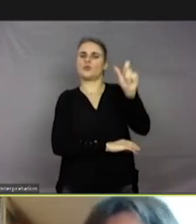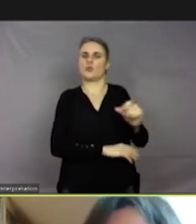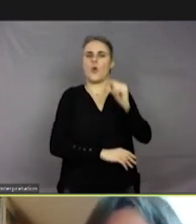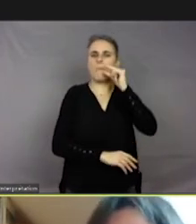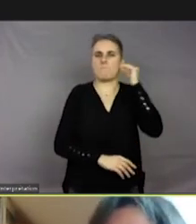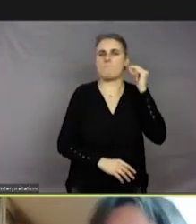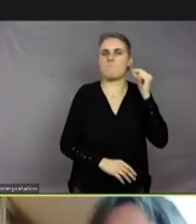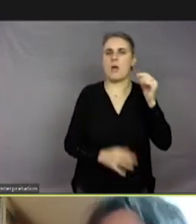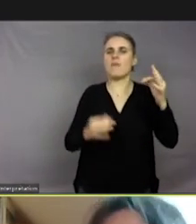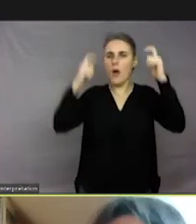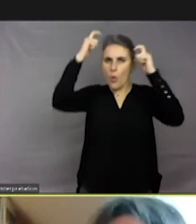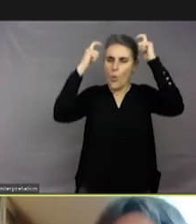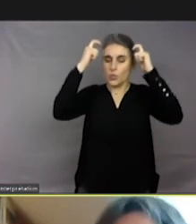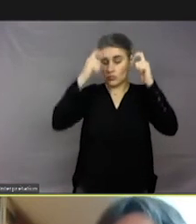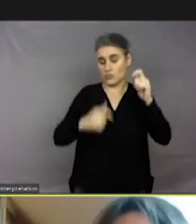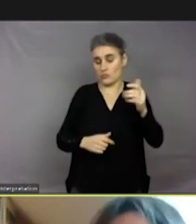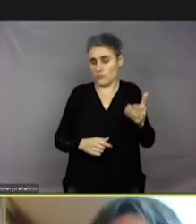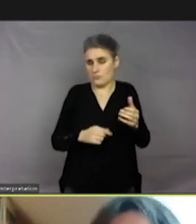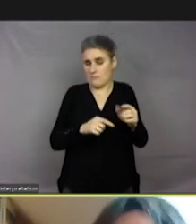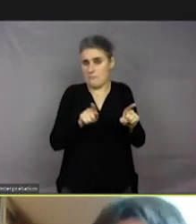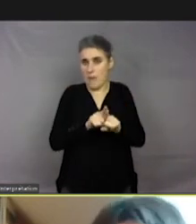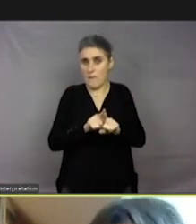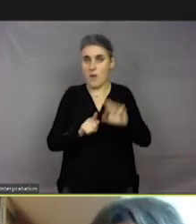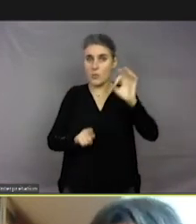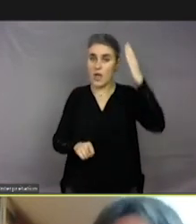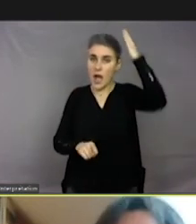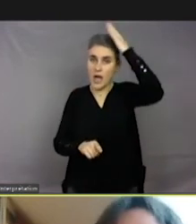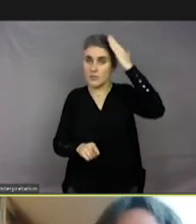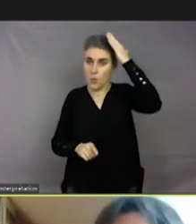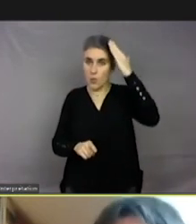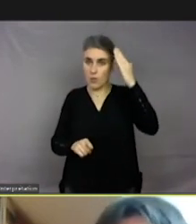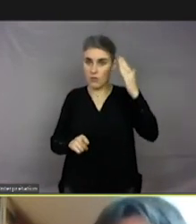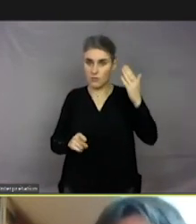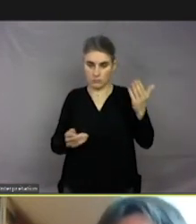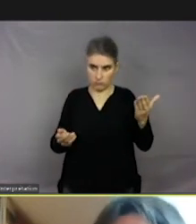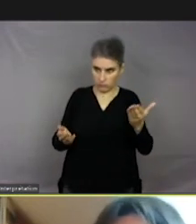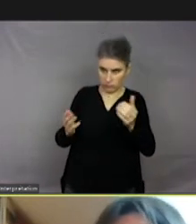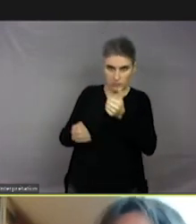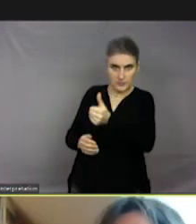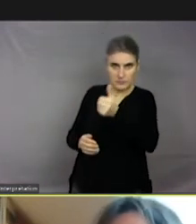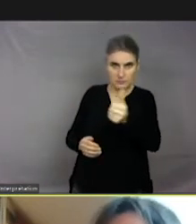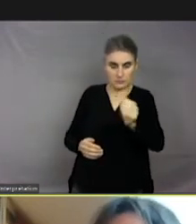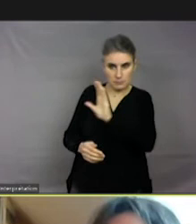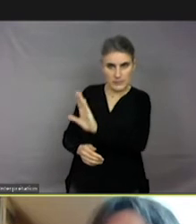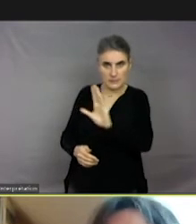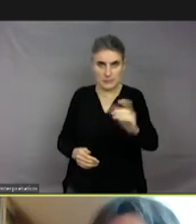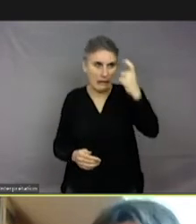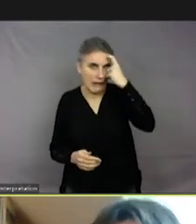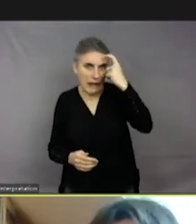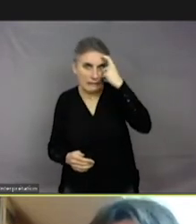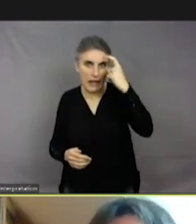des ours, que les animaux, ce sont des individus, ce sont des caractères, et ce sont des personnalités